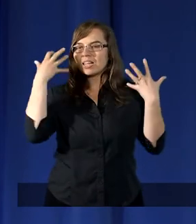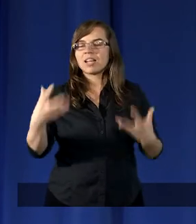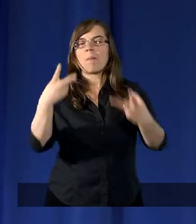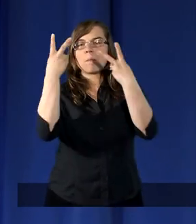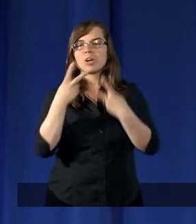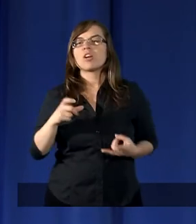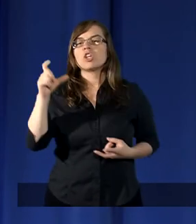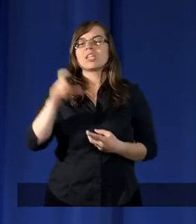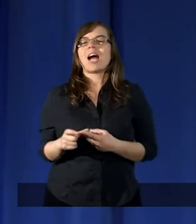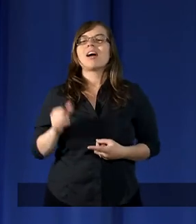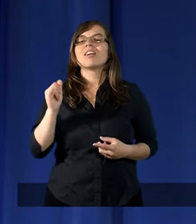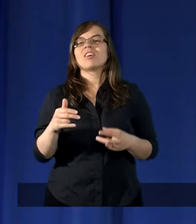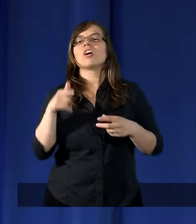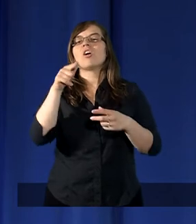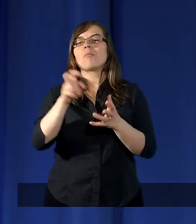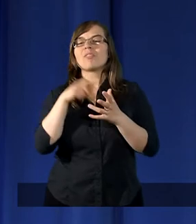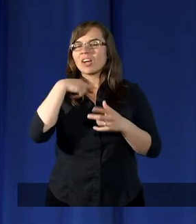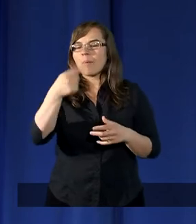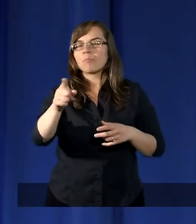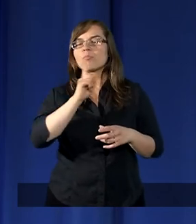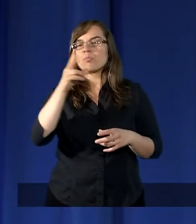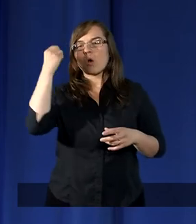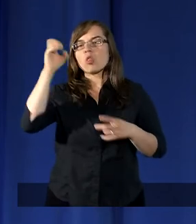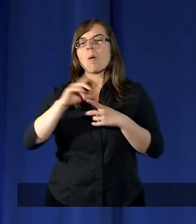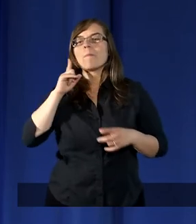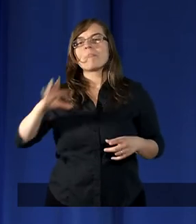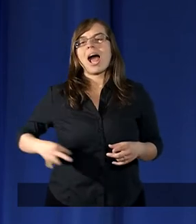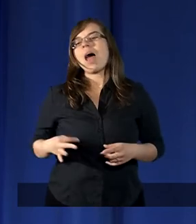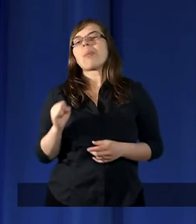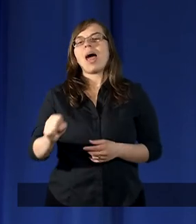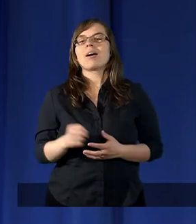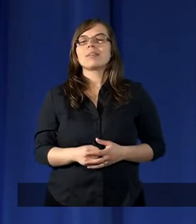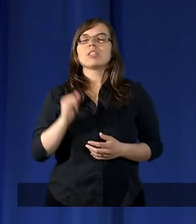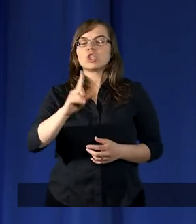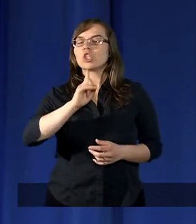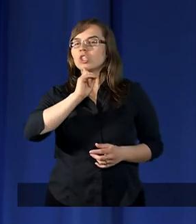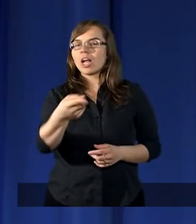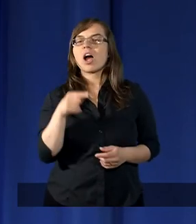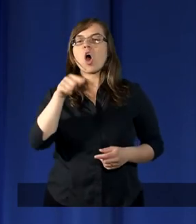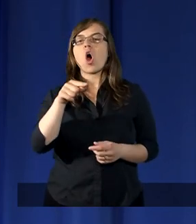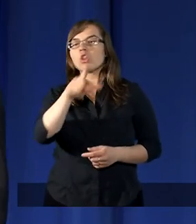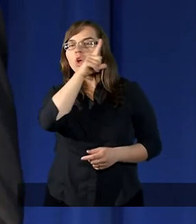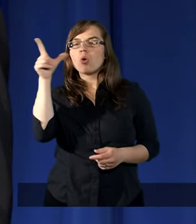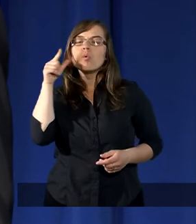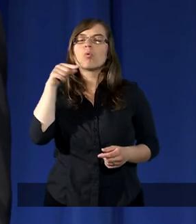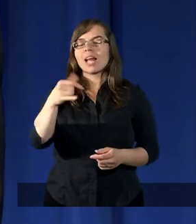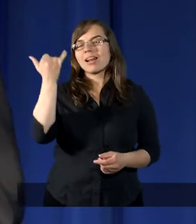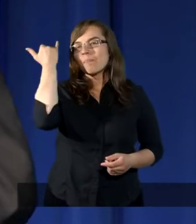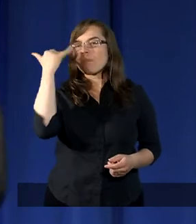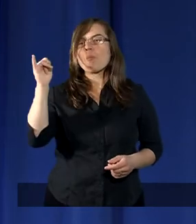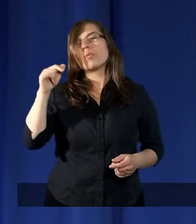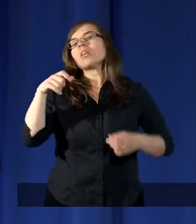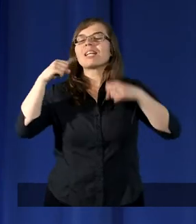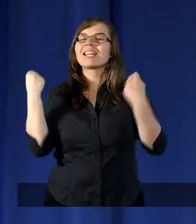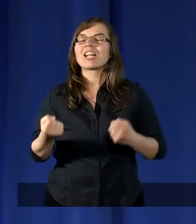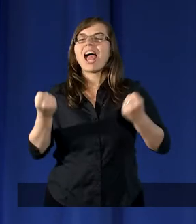przeczytać. I wrócił Mojżesz do Pana i rzekł oto lud ten popełnił